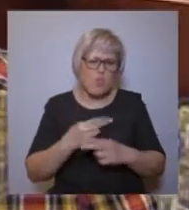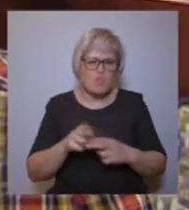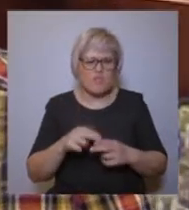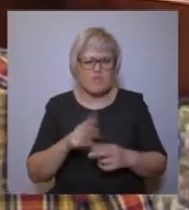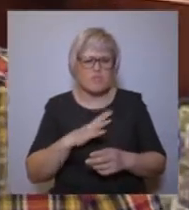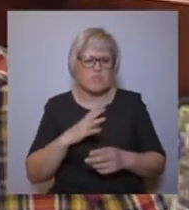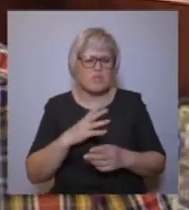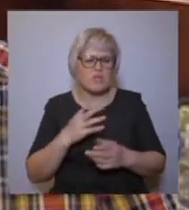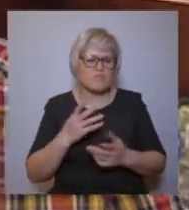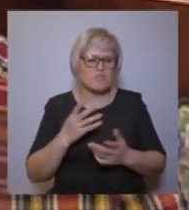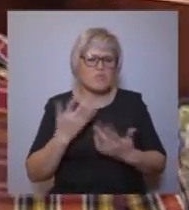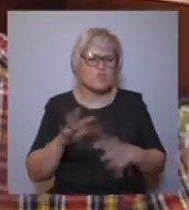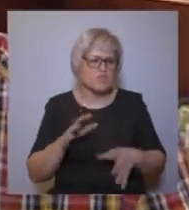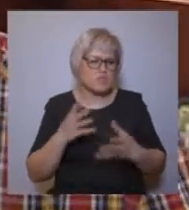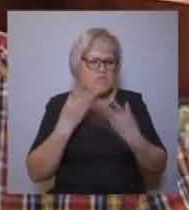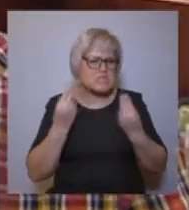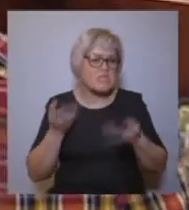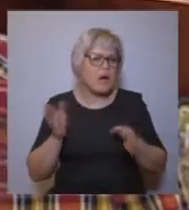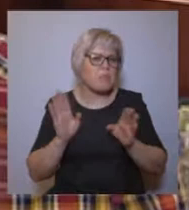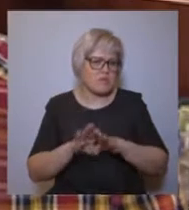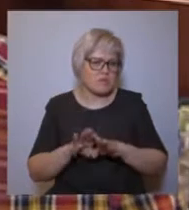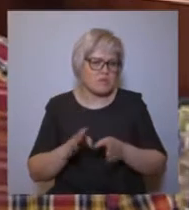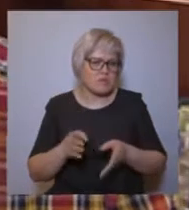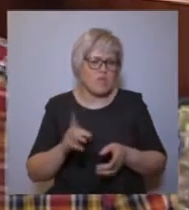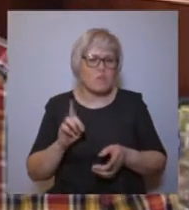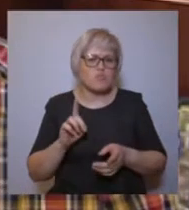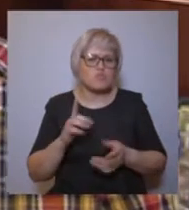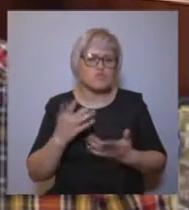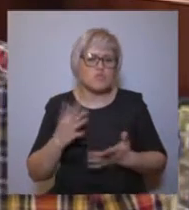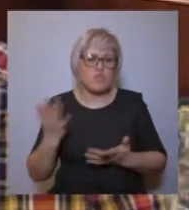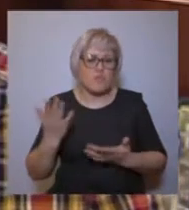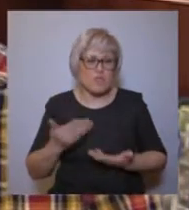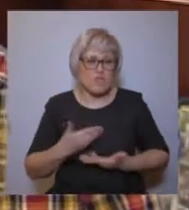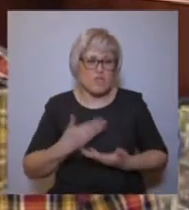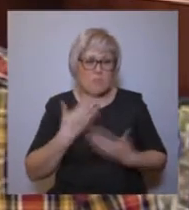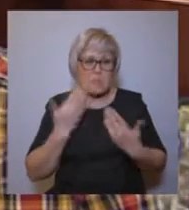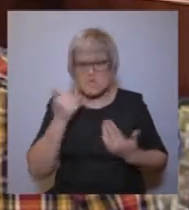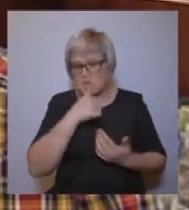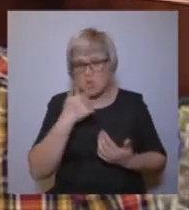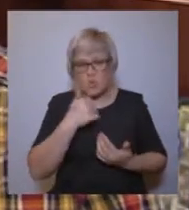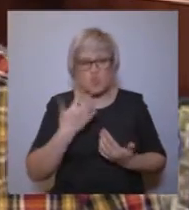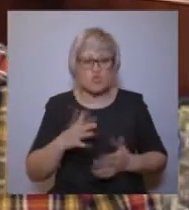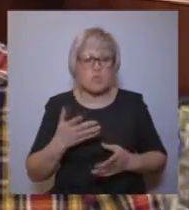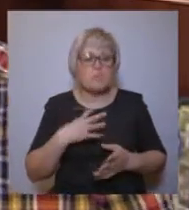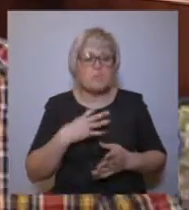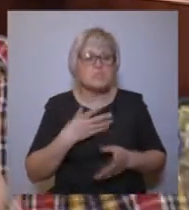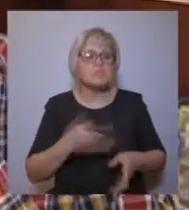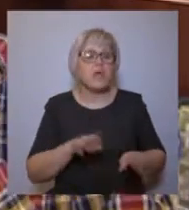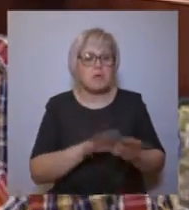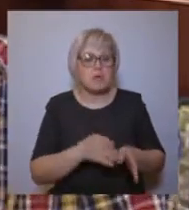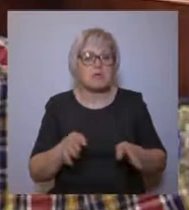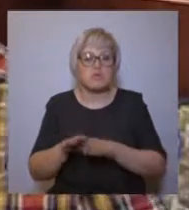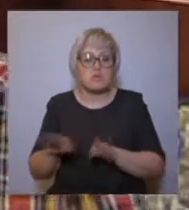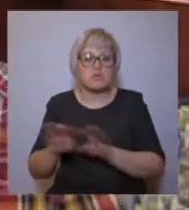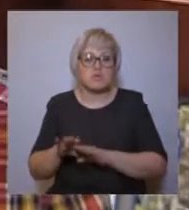этом, в общем, как схимник, многие вещи просто не мог себе позволить. И поэтому очень скоро и